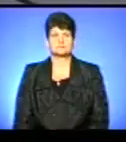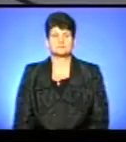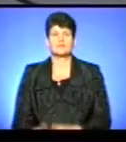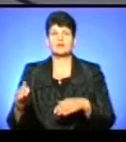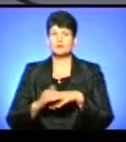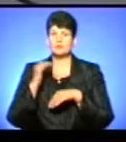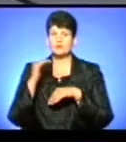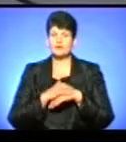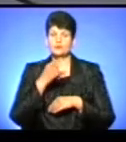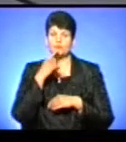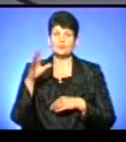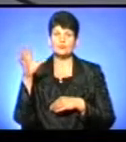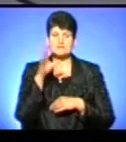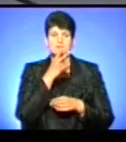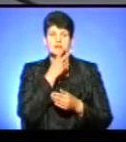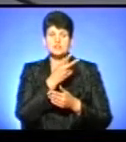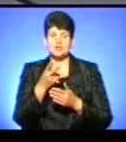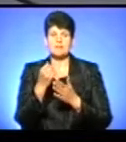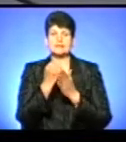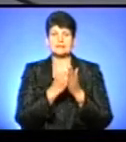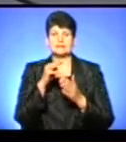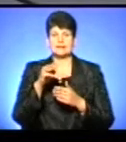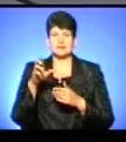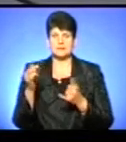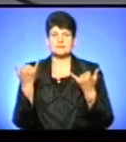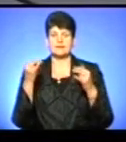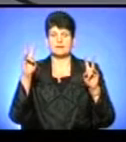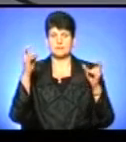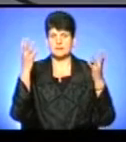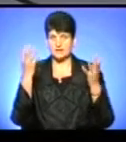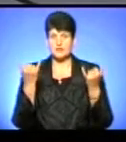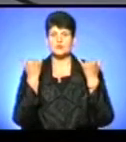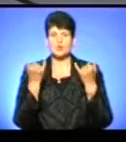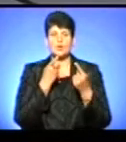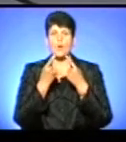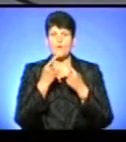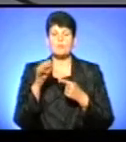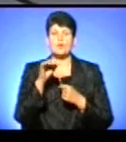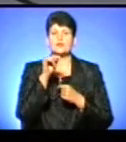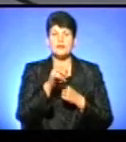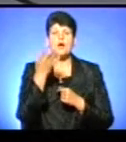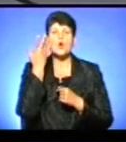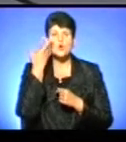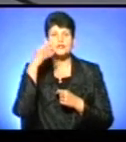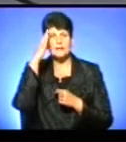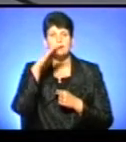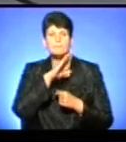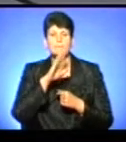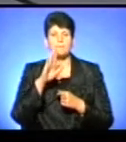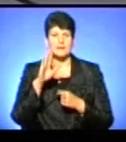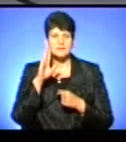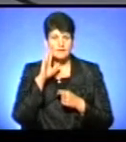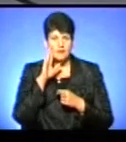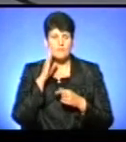Доброго вечора, я кажу усім глядачам каналу ТТБ, в ефірі програма «Тема дня». Сьогодні говоримо про те, коли батькам у пологовому